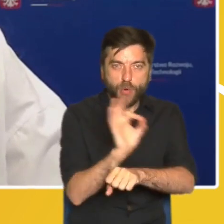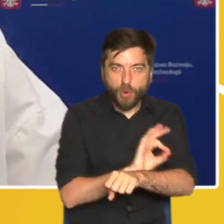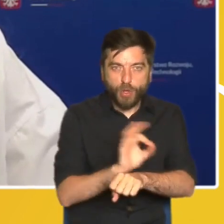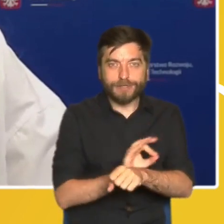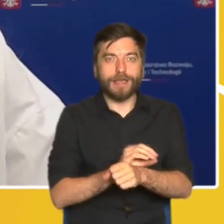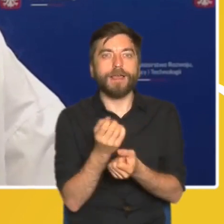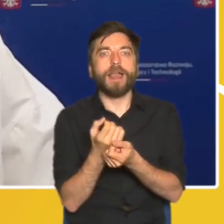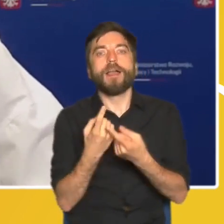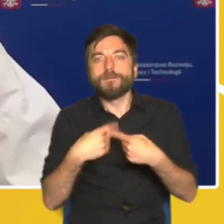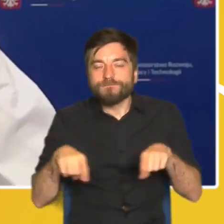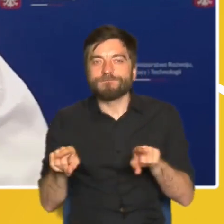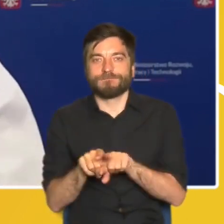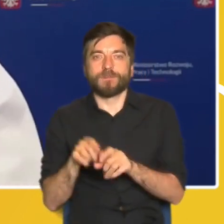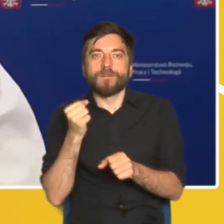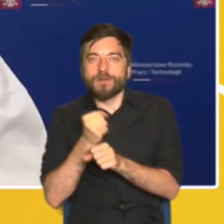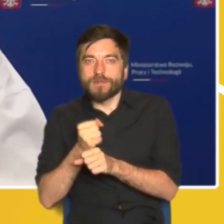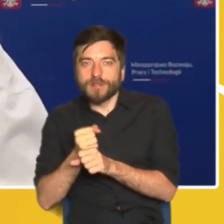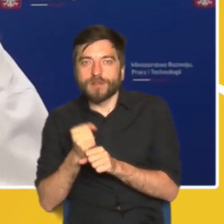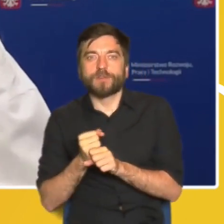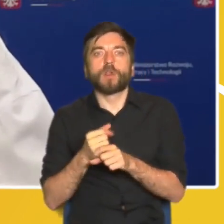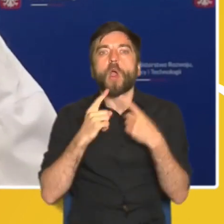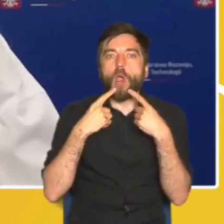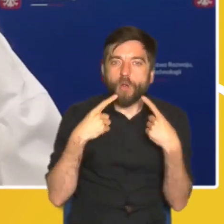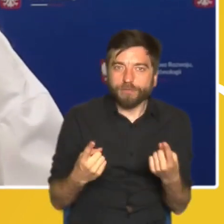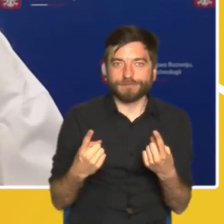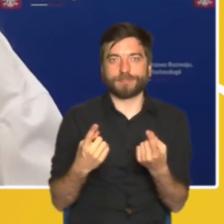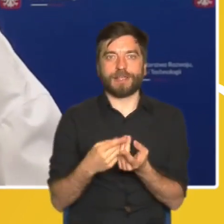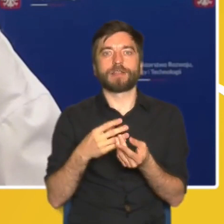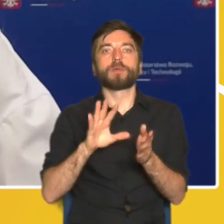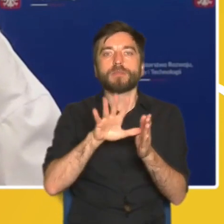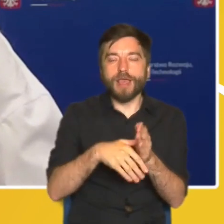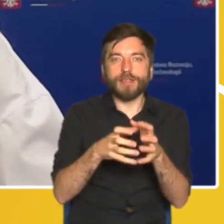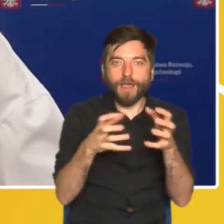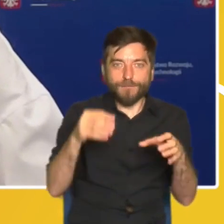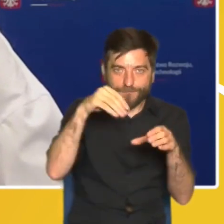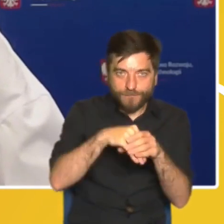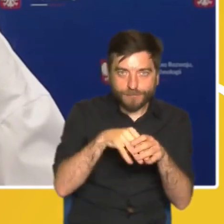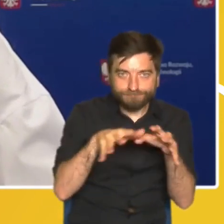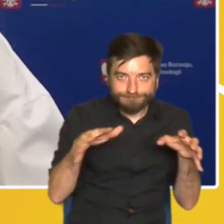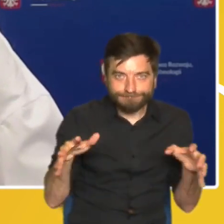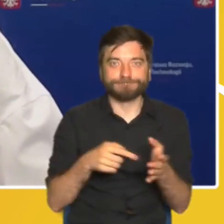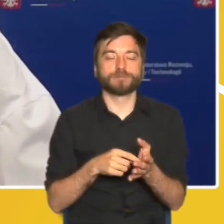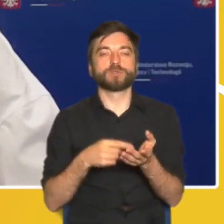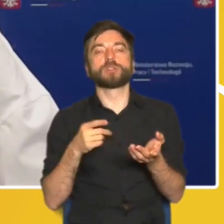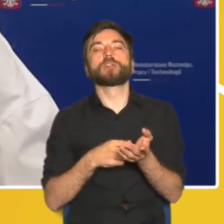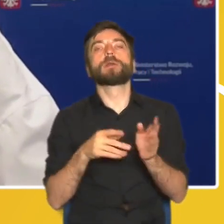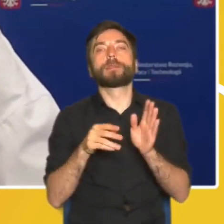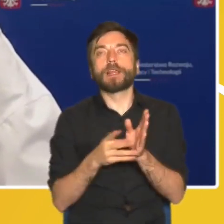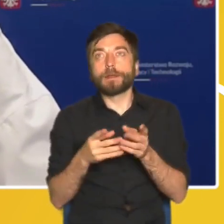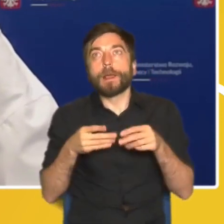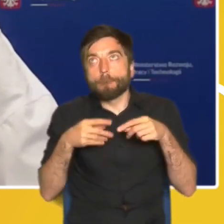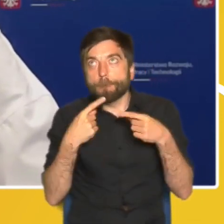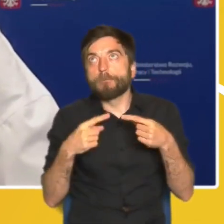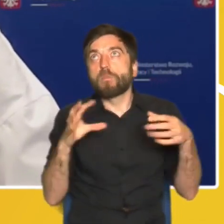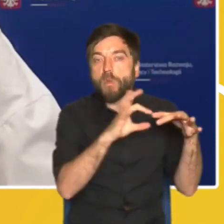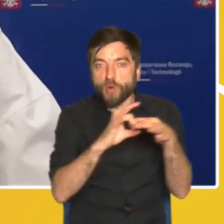wzorcowych rozwiązań na rzecz odpowiedzialnej urbanizacji w Polsce oraz przygotowanie ich do wdrożenia do zasadniczego kierunku